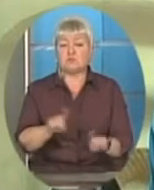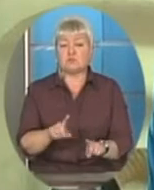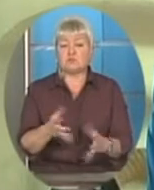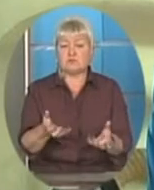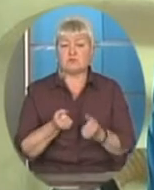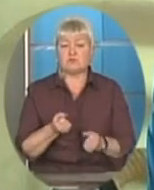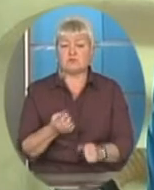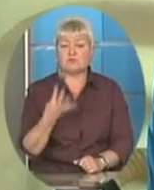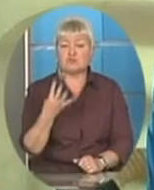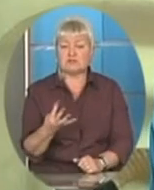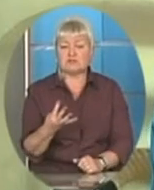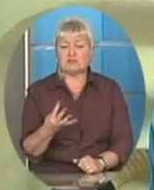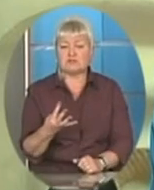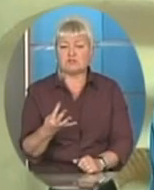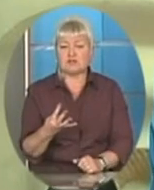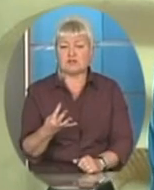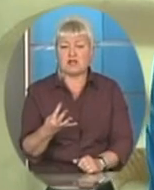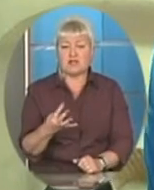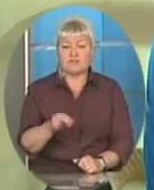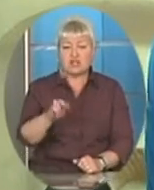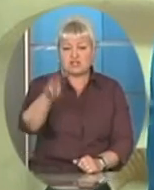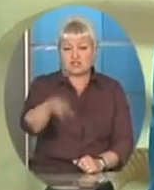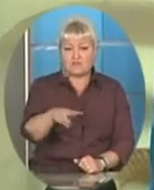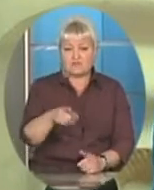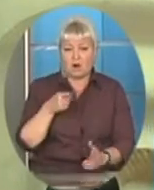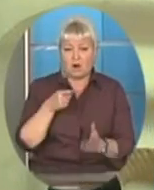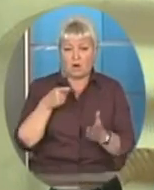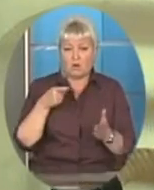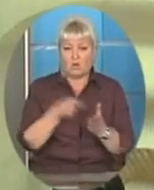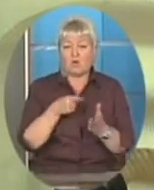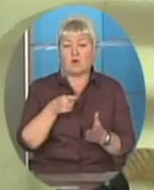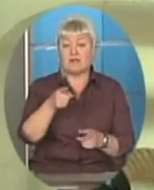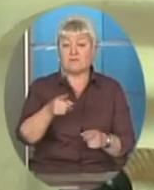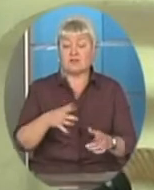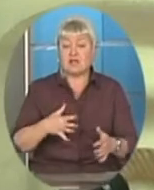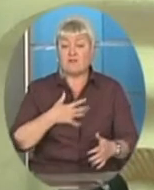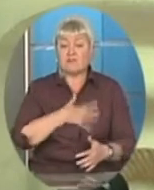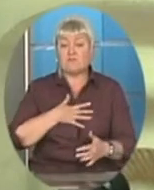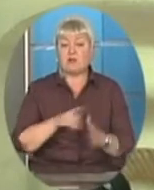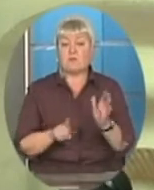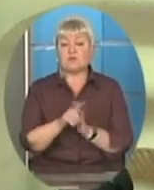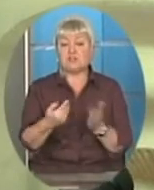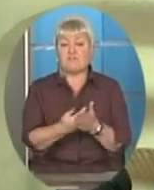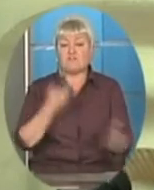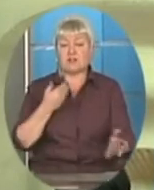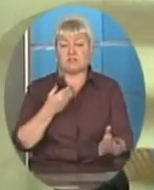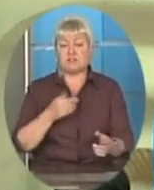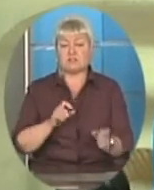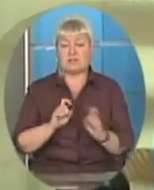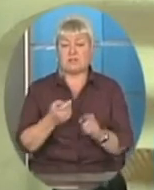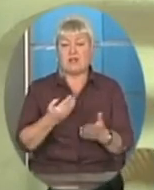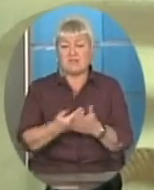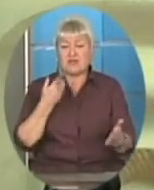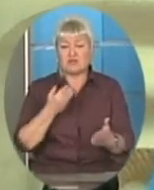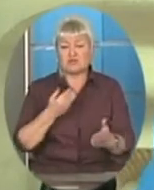штрафних укола. Це коли я просто від хвилювання, я починав раніше бій до команди і